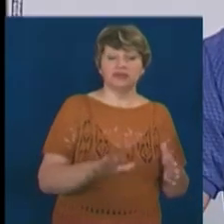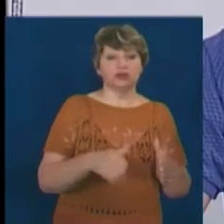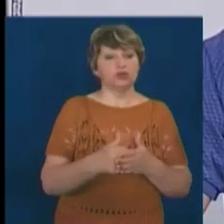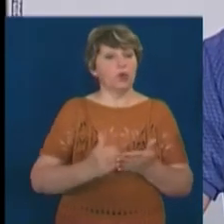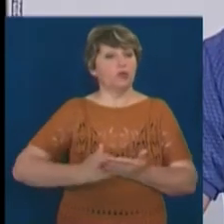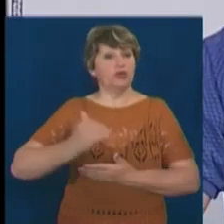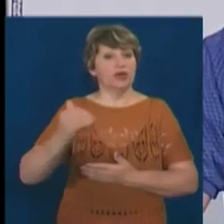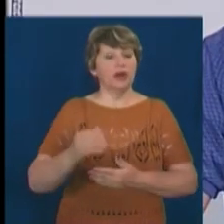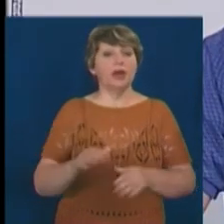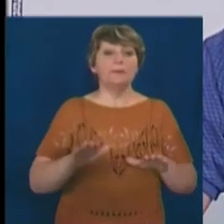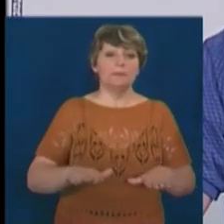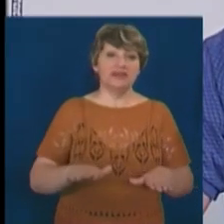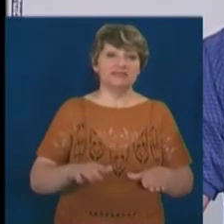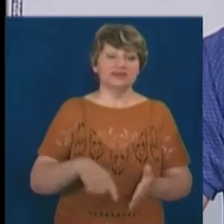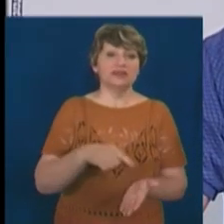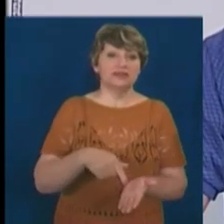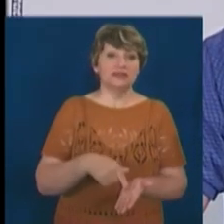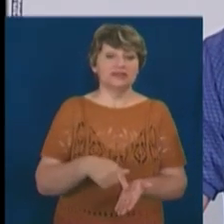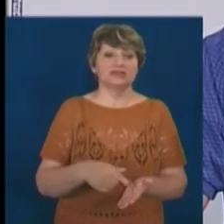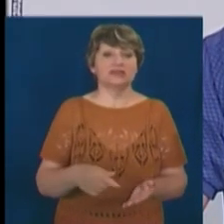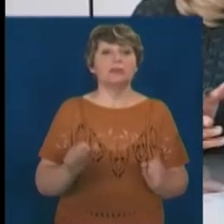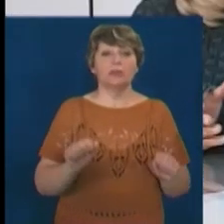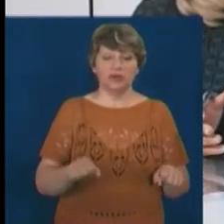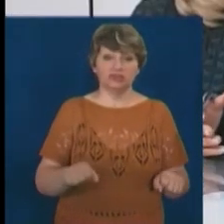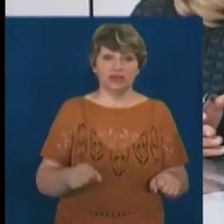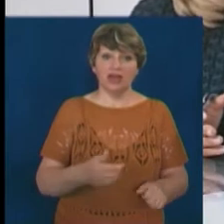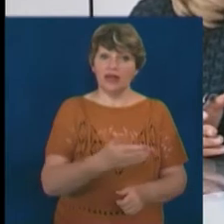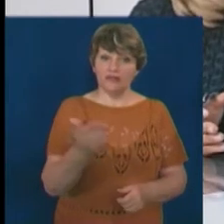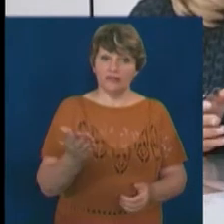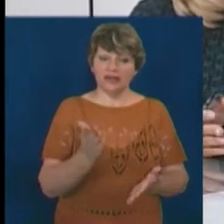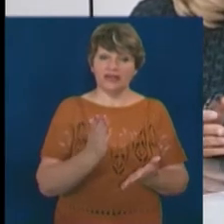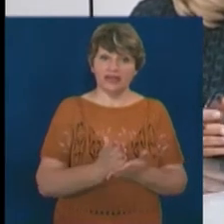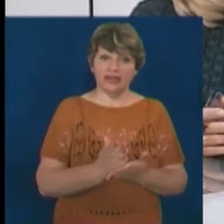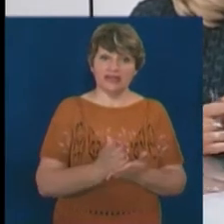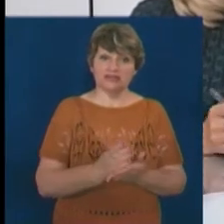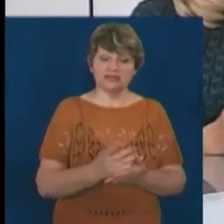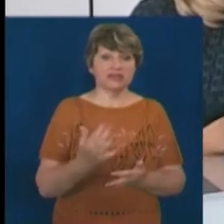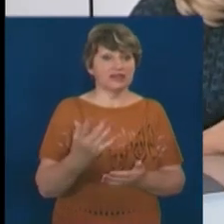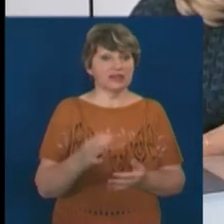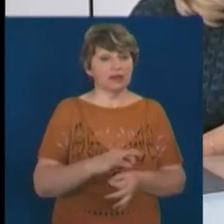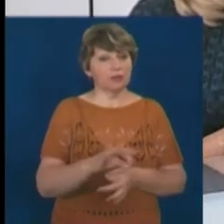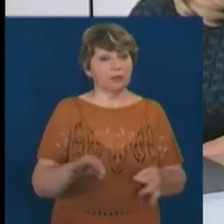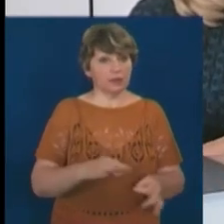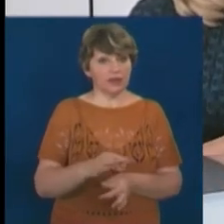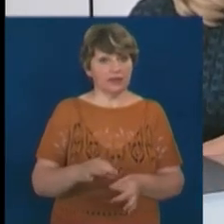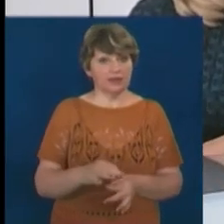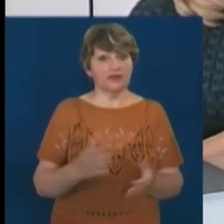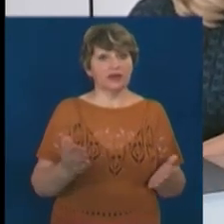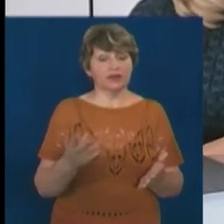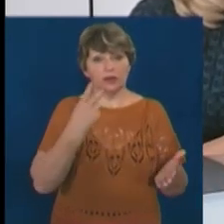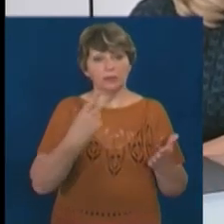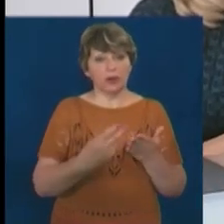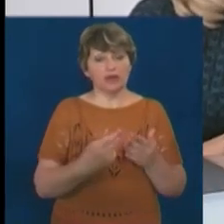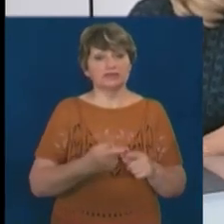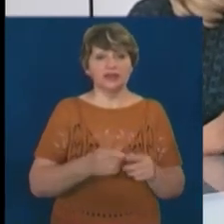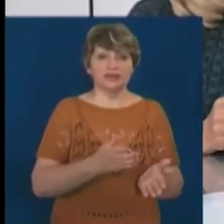Місто – можливості. Це для нас місто, в якому хочеться жити. Ви є авторами кількох проєктів, які, власне, відображають ті